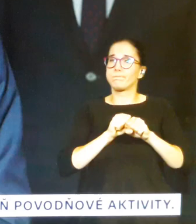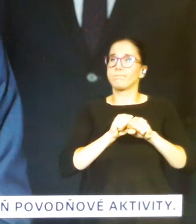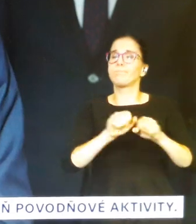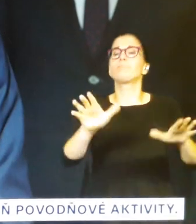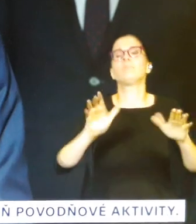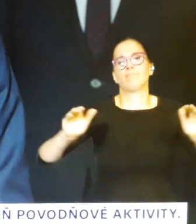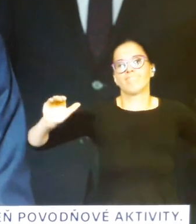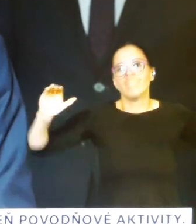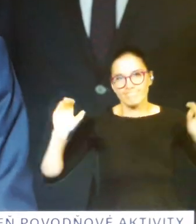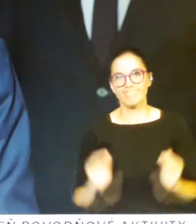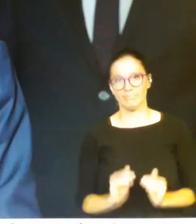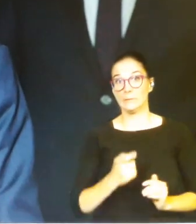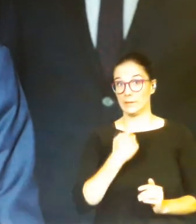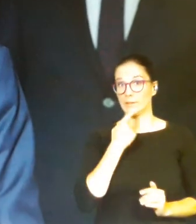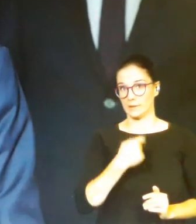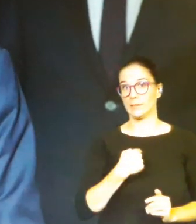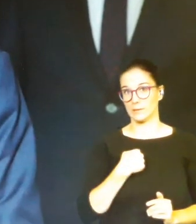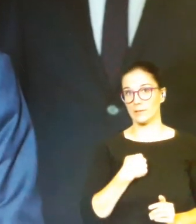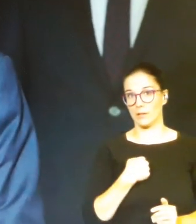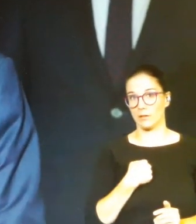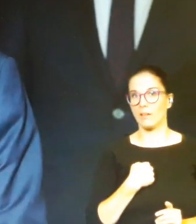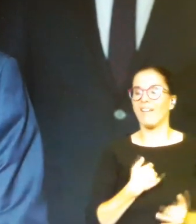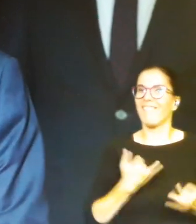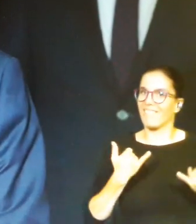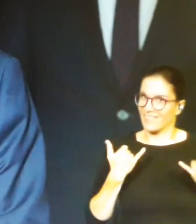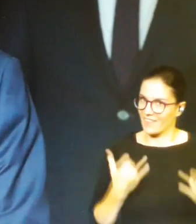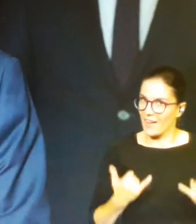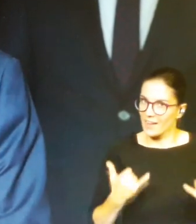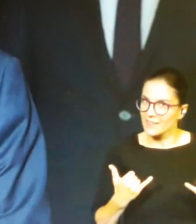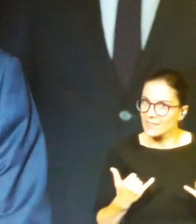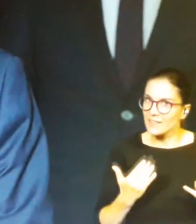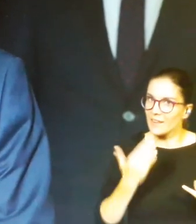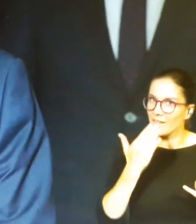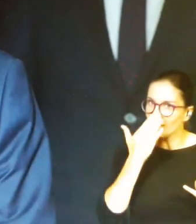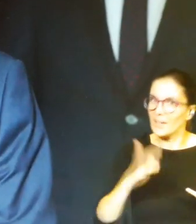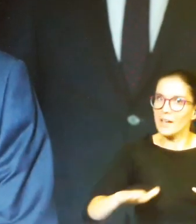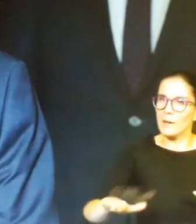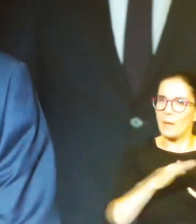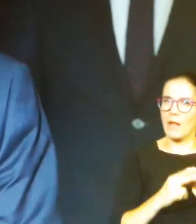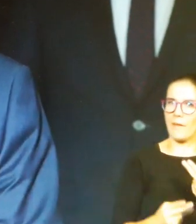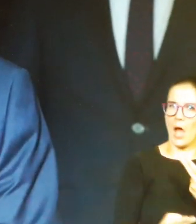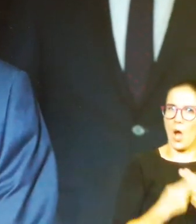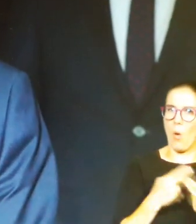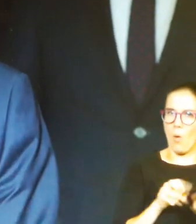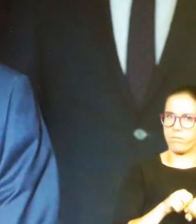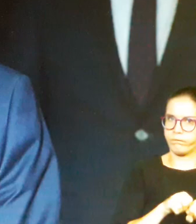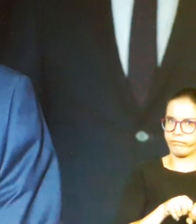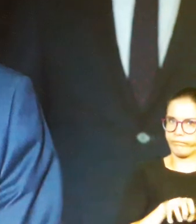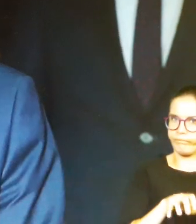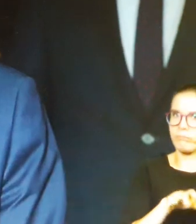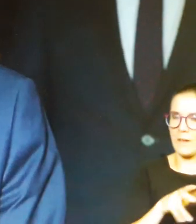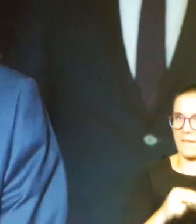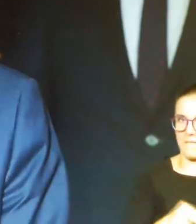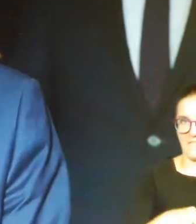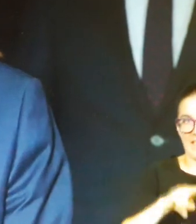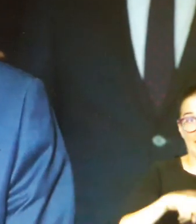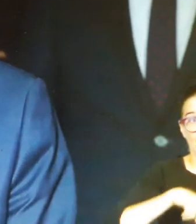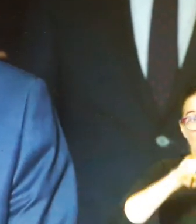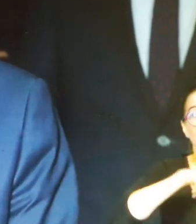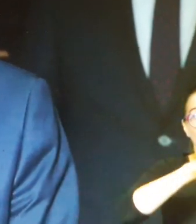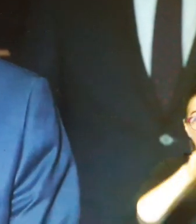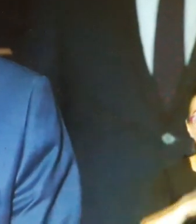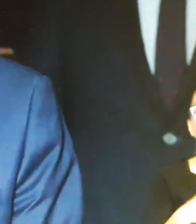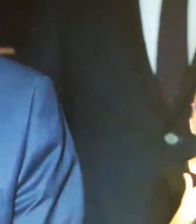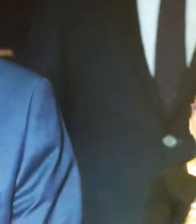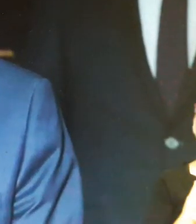věru naší populace. Protože už právě my ní neobdiskutovatelně čelí. S plným vědomím